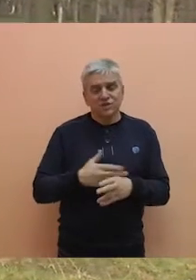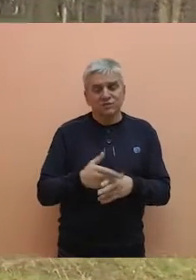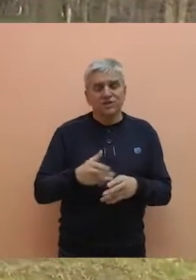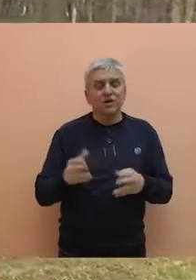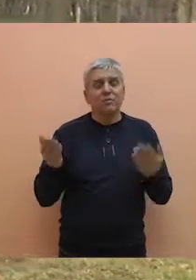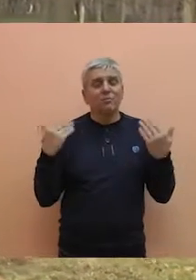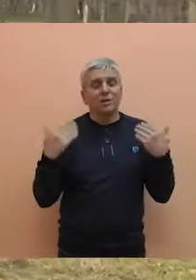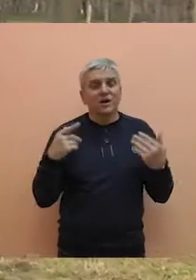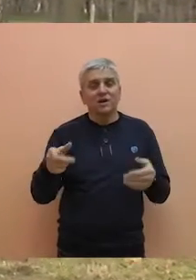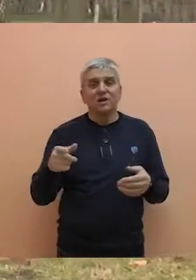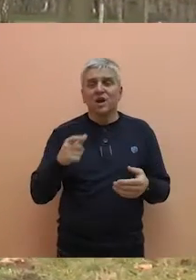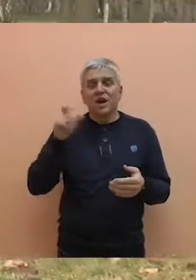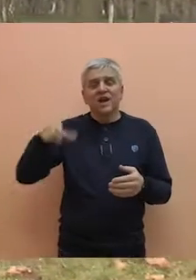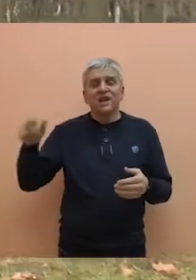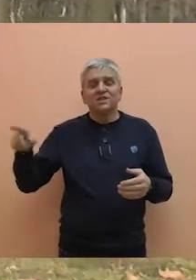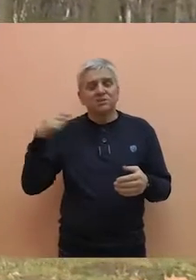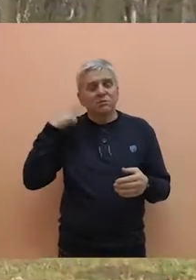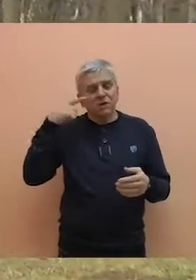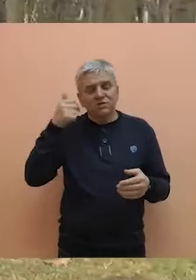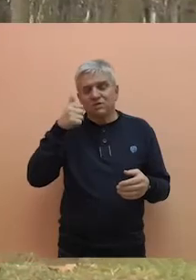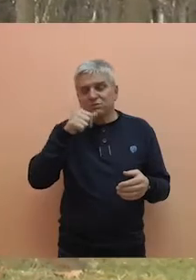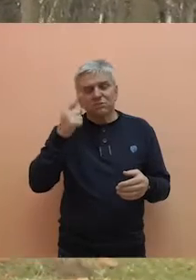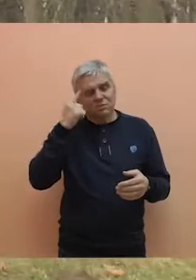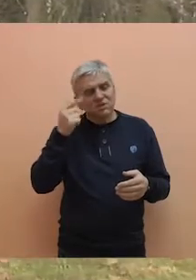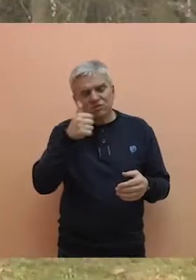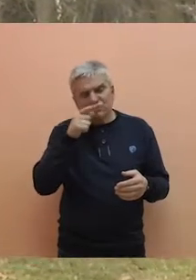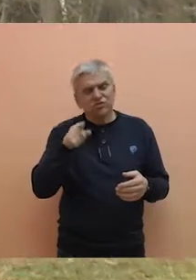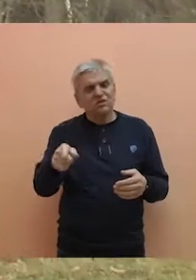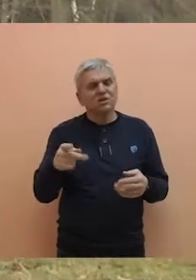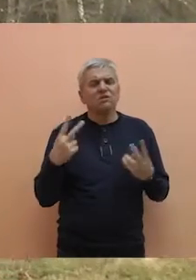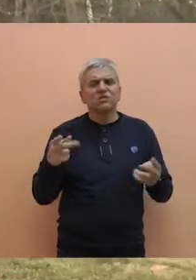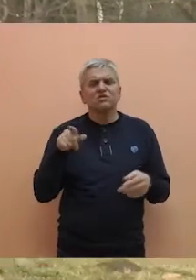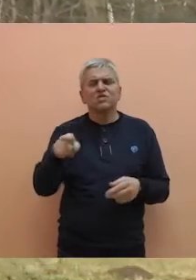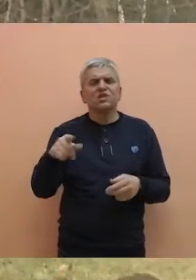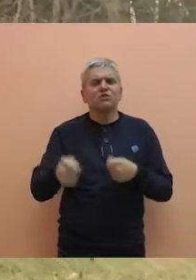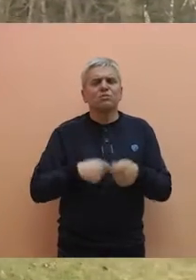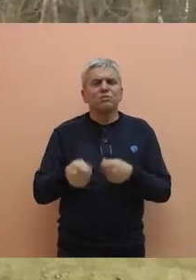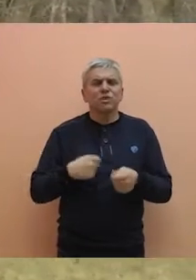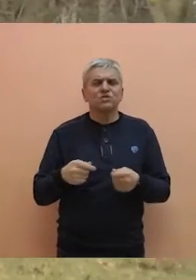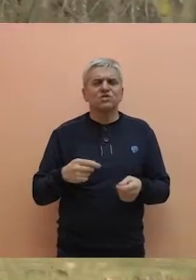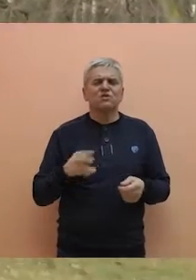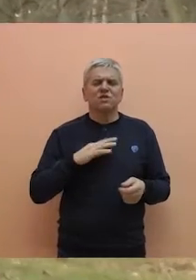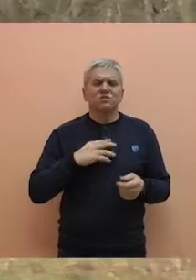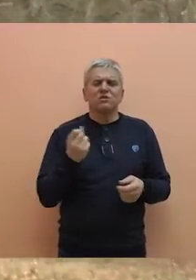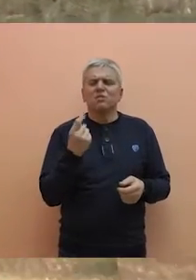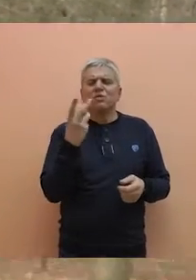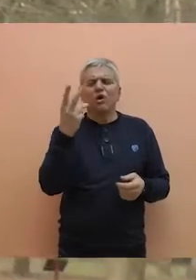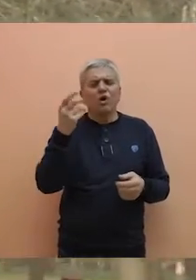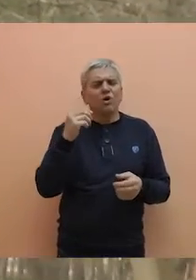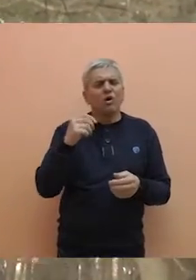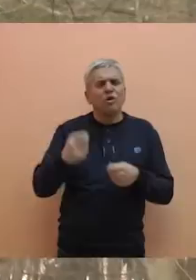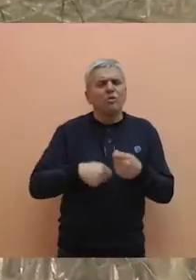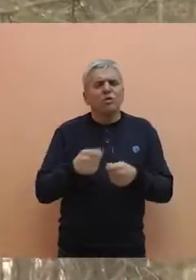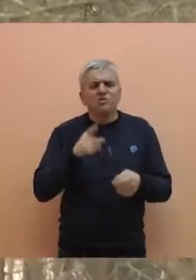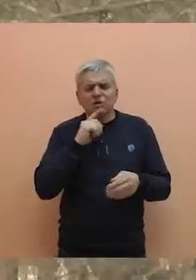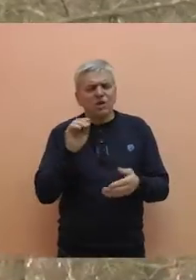ovog parka, kod građana postoje nedoumice koje su konkretne nadležnosti zaposlenih u ovom preduzeću. Postoji mnogo zahteva građana za radovima, koji